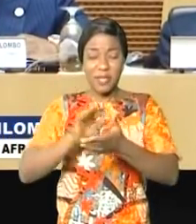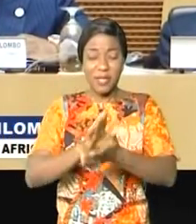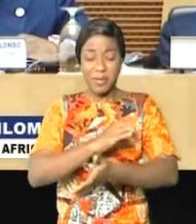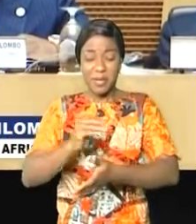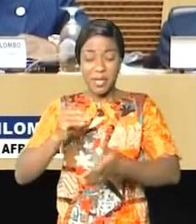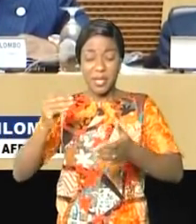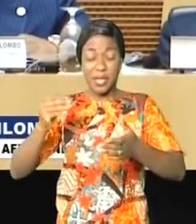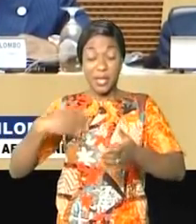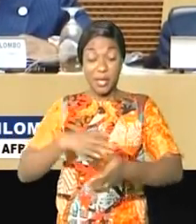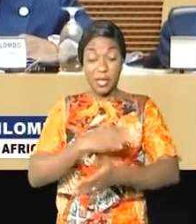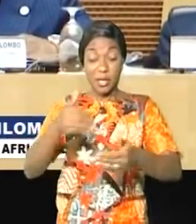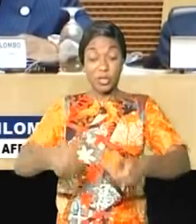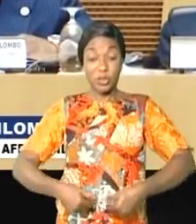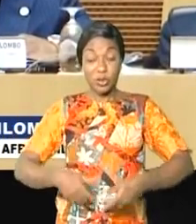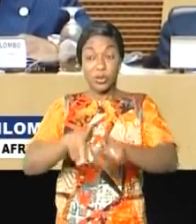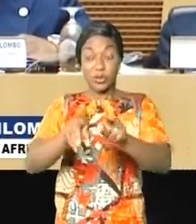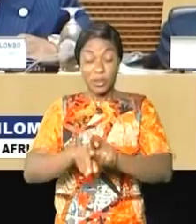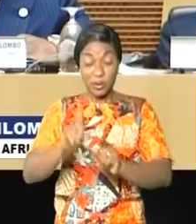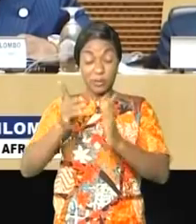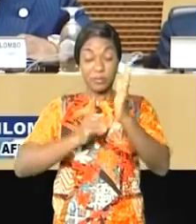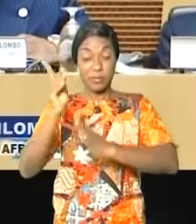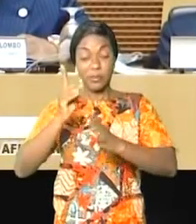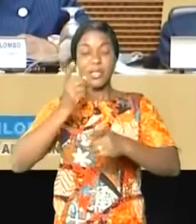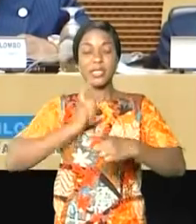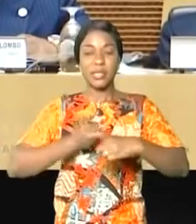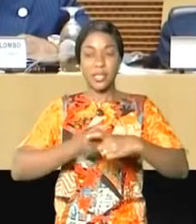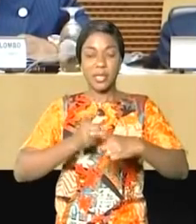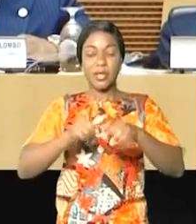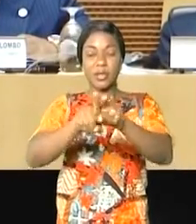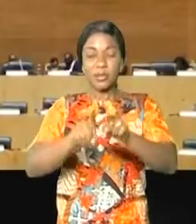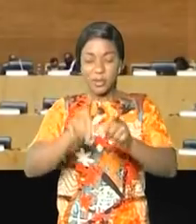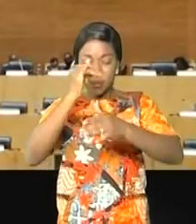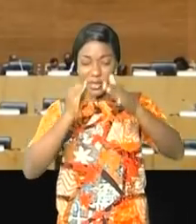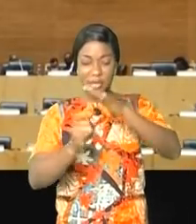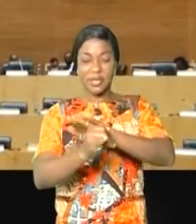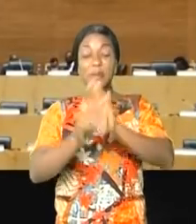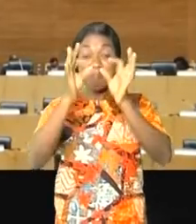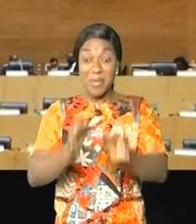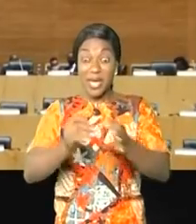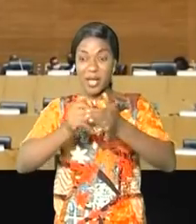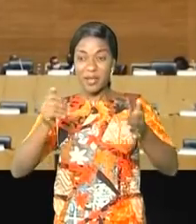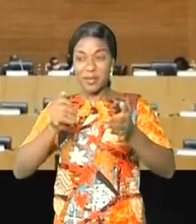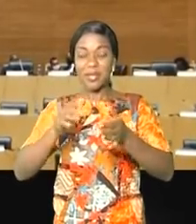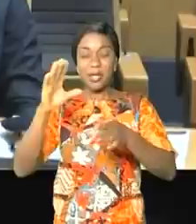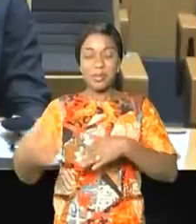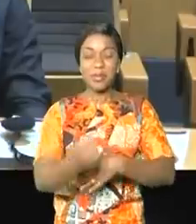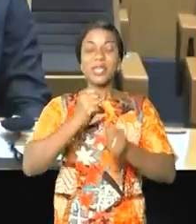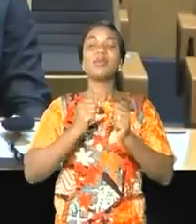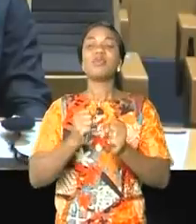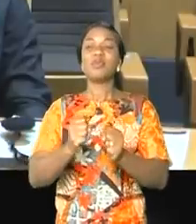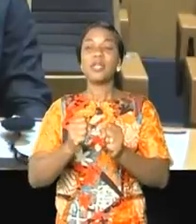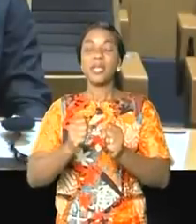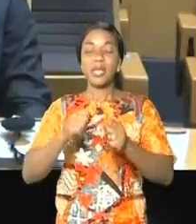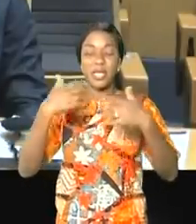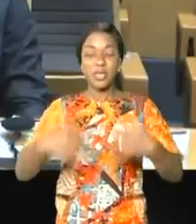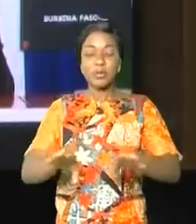jeunes, moteur d'un développement durable et inclusif. Bien avant cette prise des fonctions, la cérémonie d'ouverture